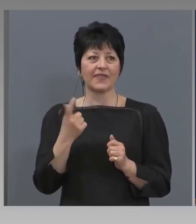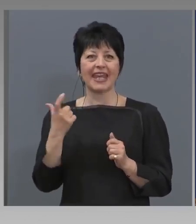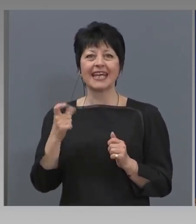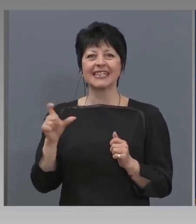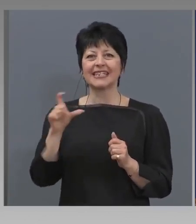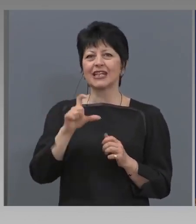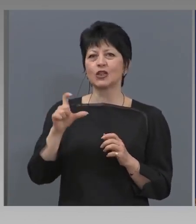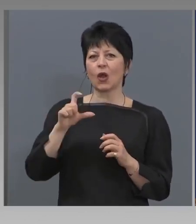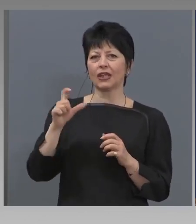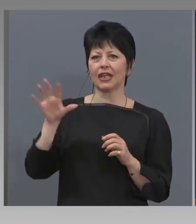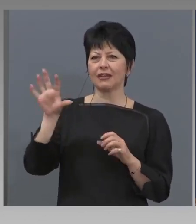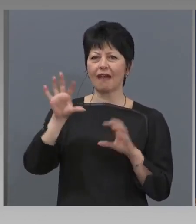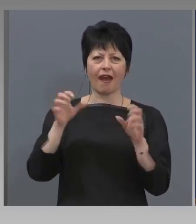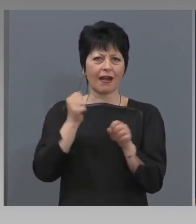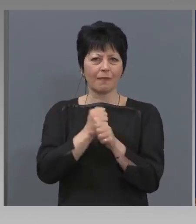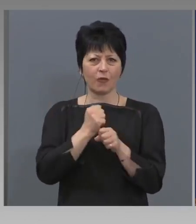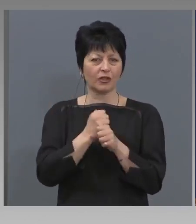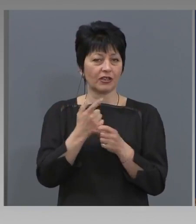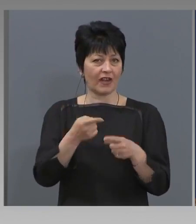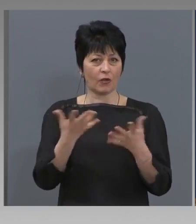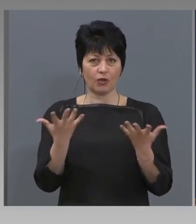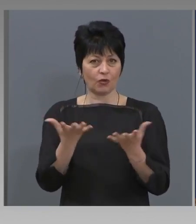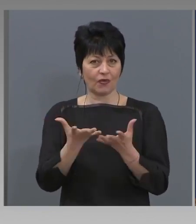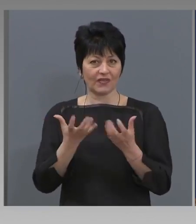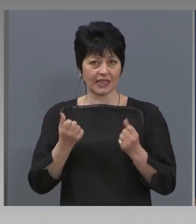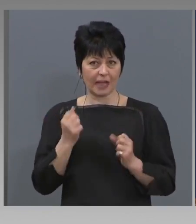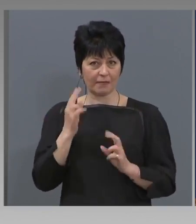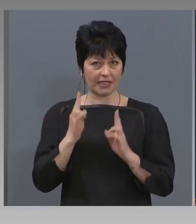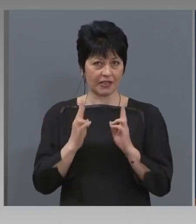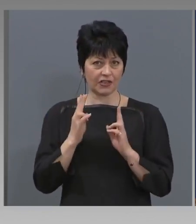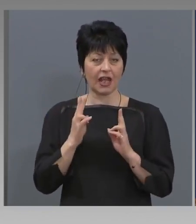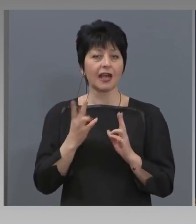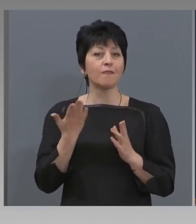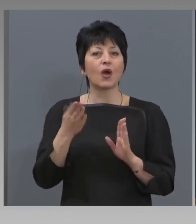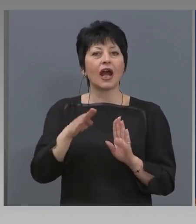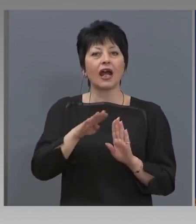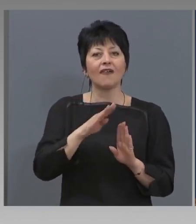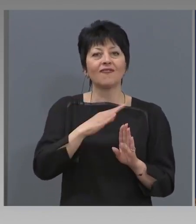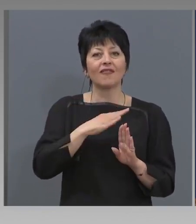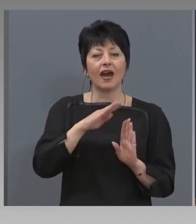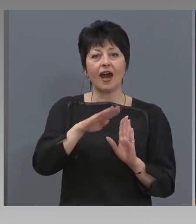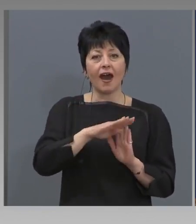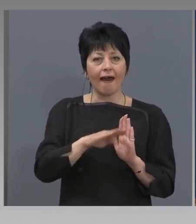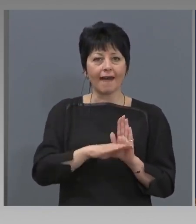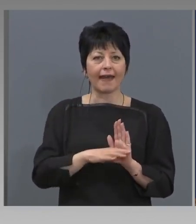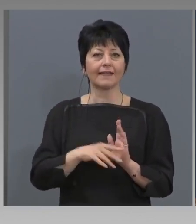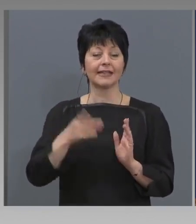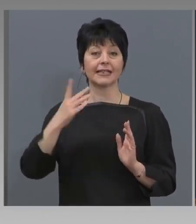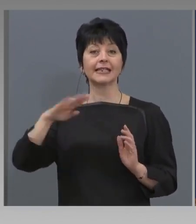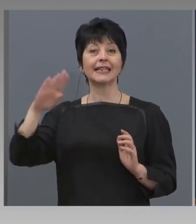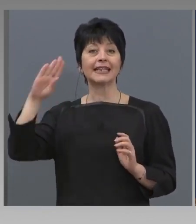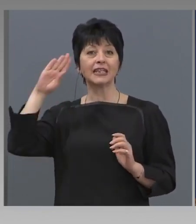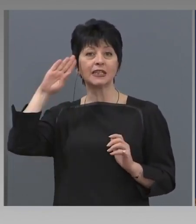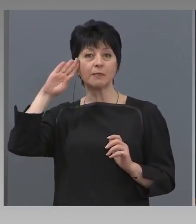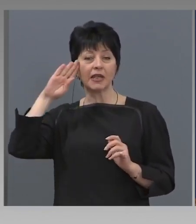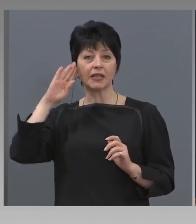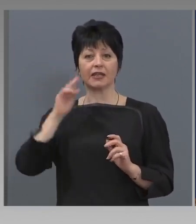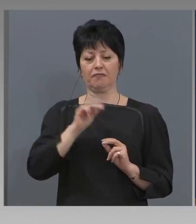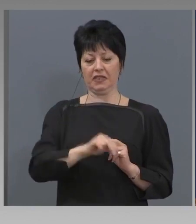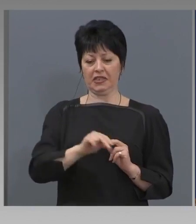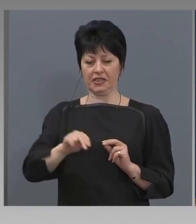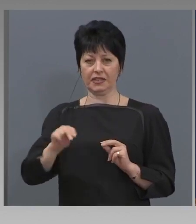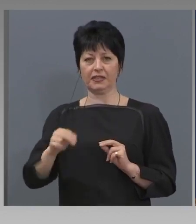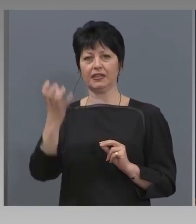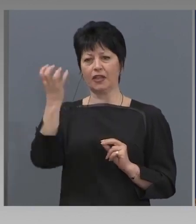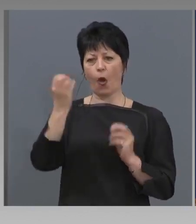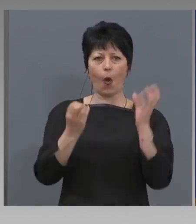работници, това, което взехме решение, по какъв ред с дисциплина, да могат да преминават от едно на друго место, да отиват, да съдат, да оберат